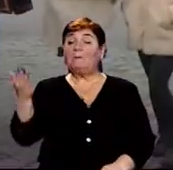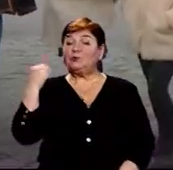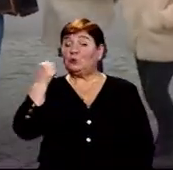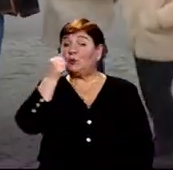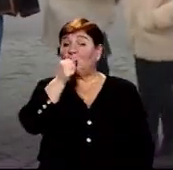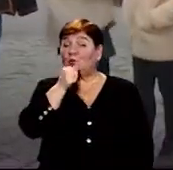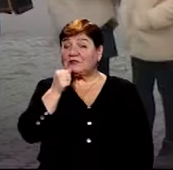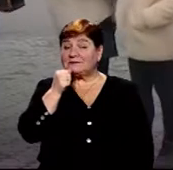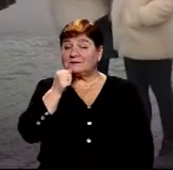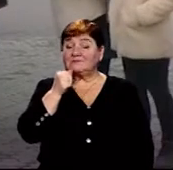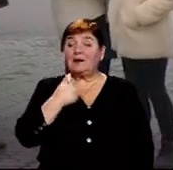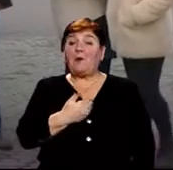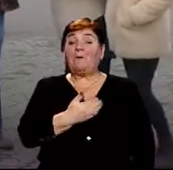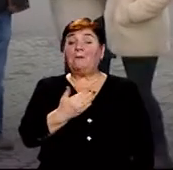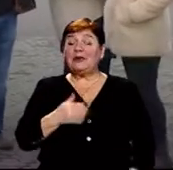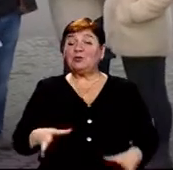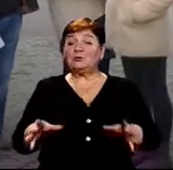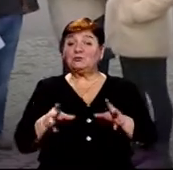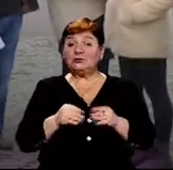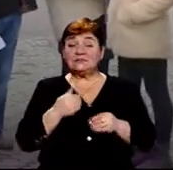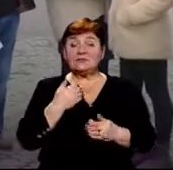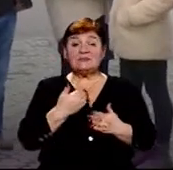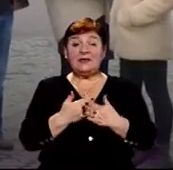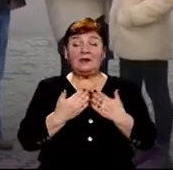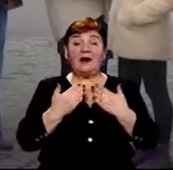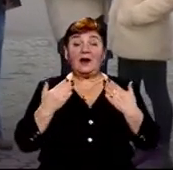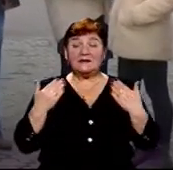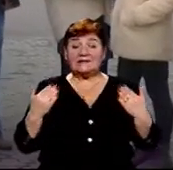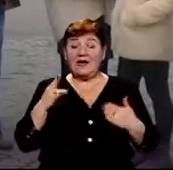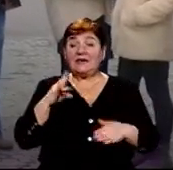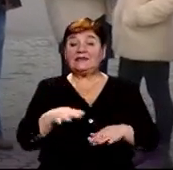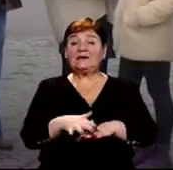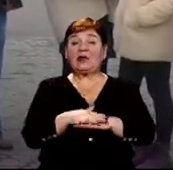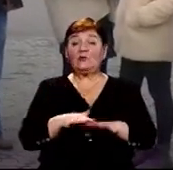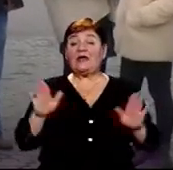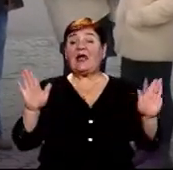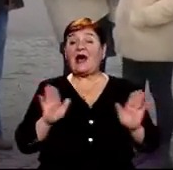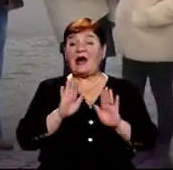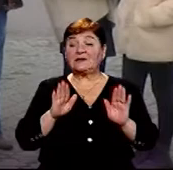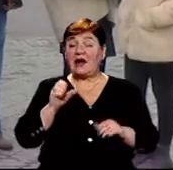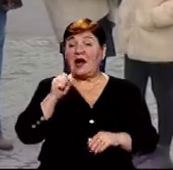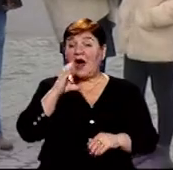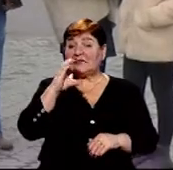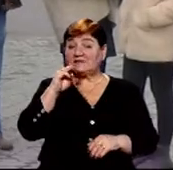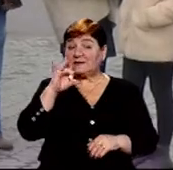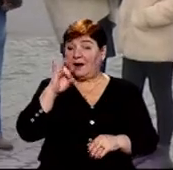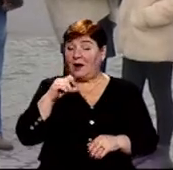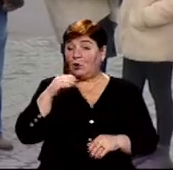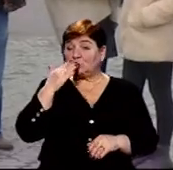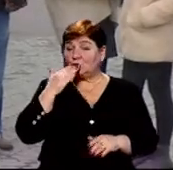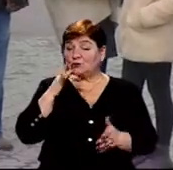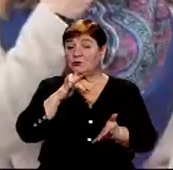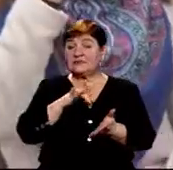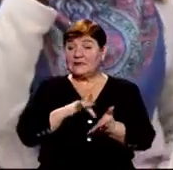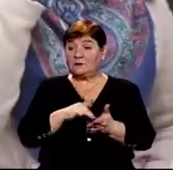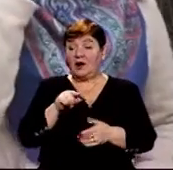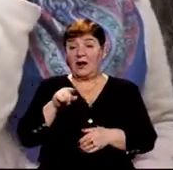році ми долучили до цієї акції народний аматорський хор «Астра» Ужгородського центру культури і дозвілля, ну